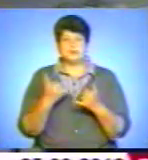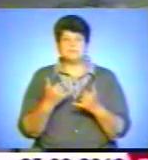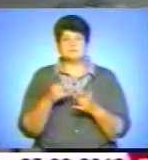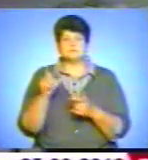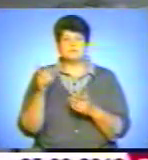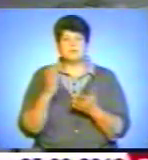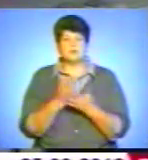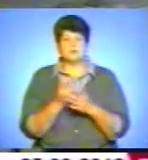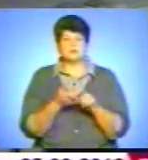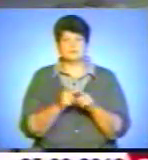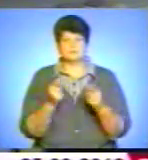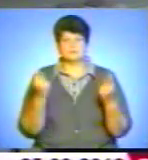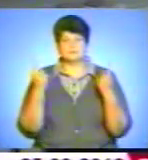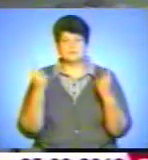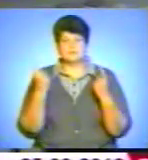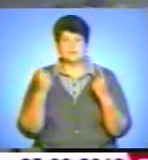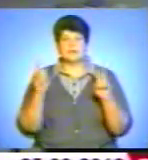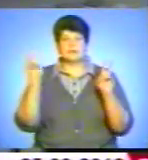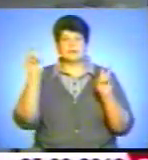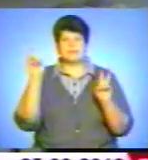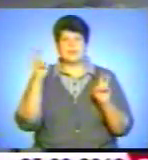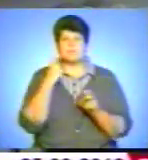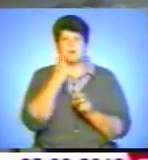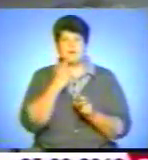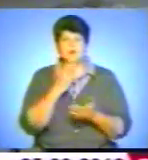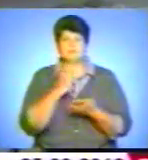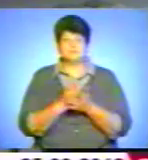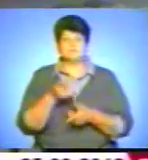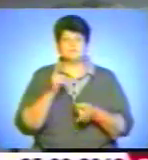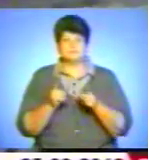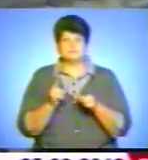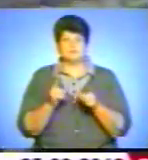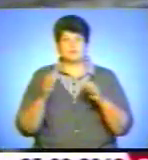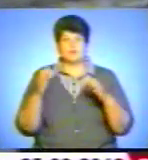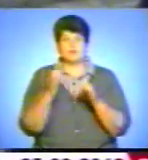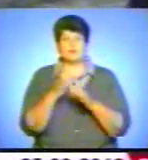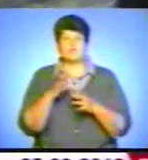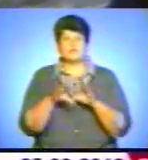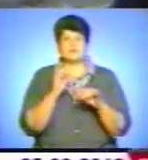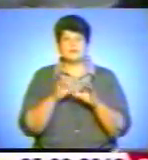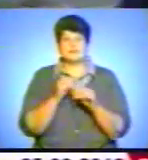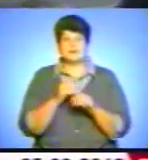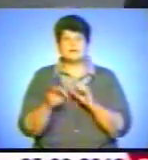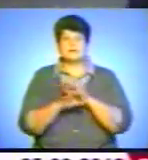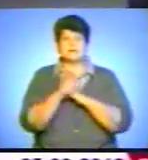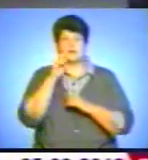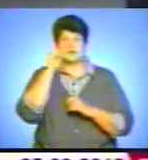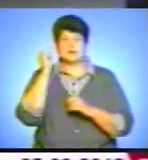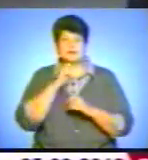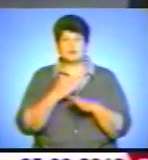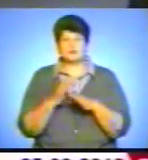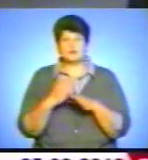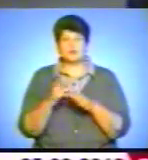надзвичайно високою. Тому тема мови однозначно мобілізувала виборця Західної України, так само, як часткова була